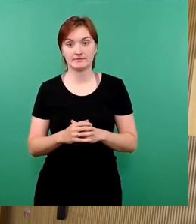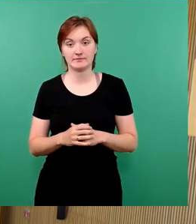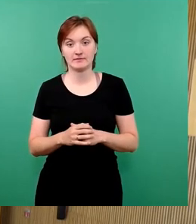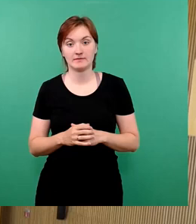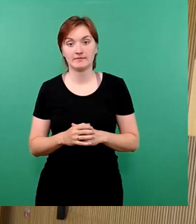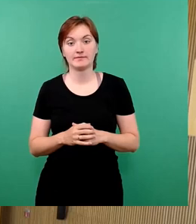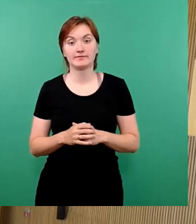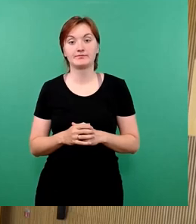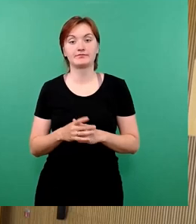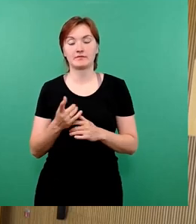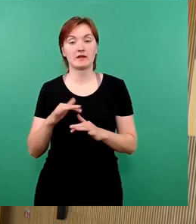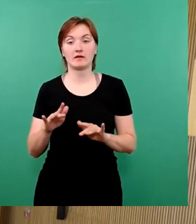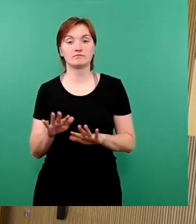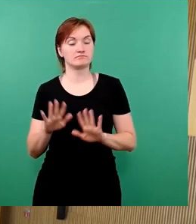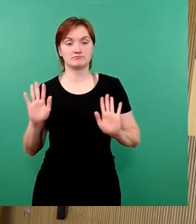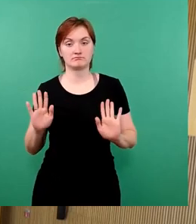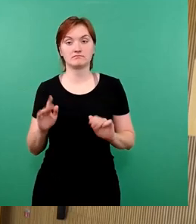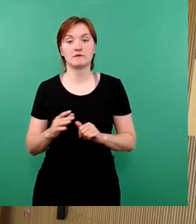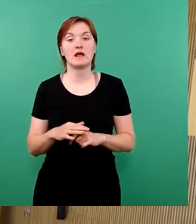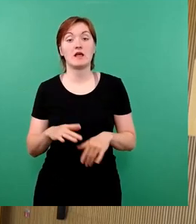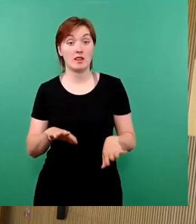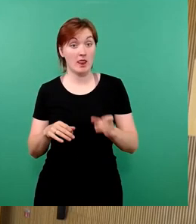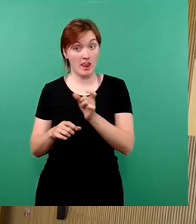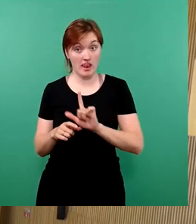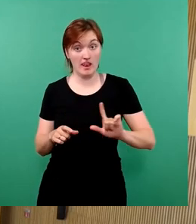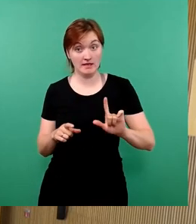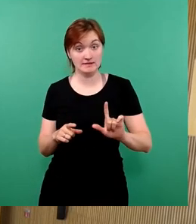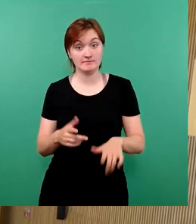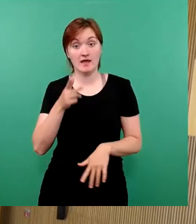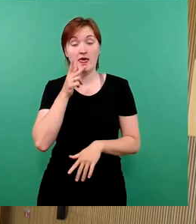Verzichtet. Fraktion Die Linke. Herr Mattes.